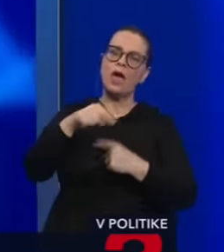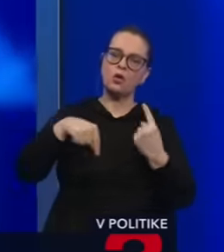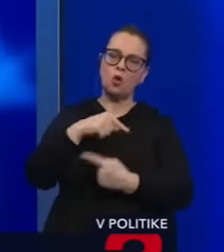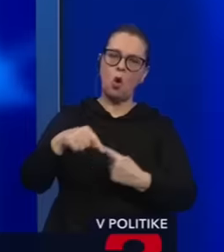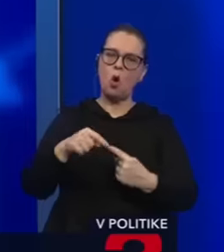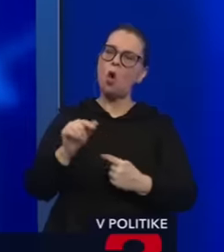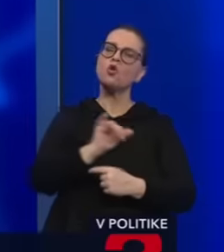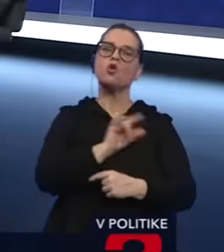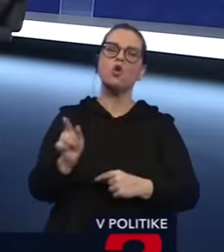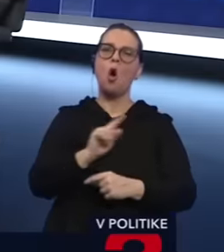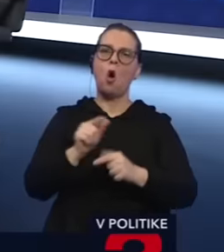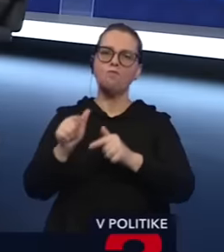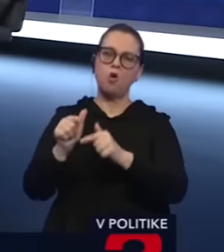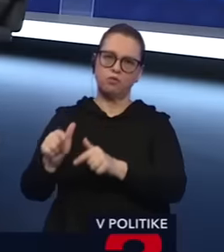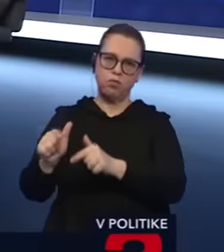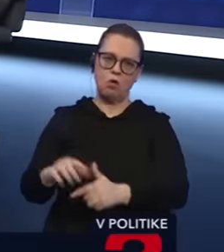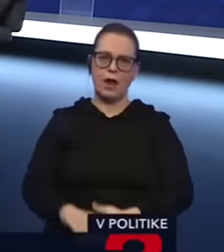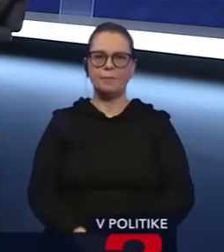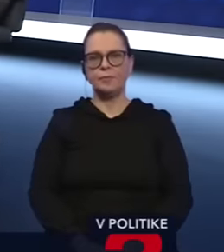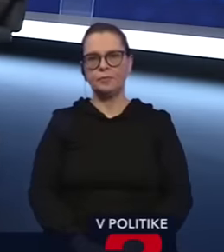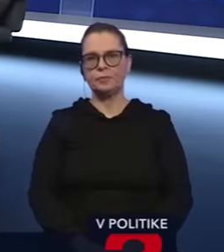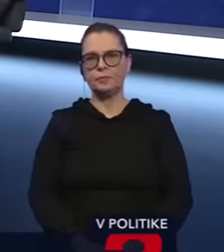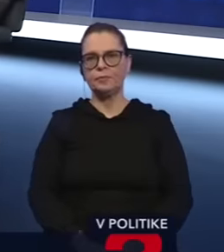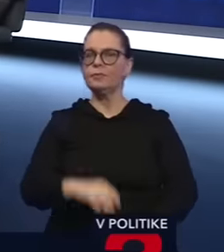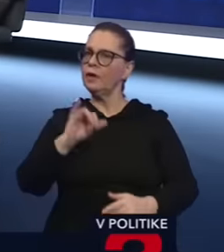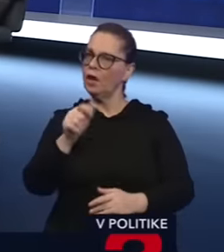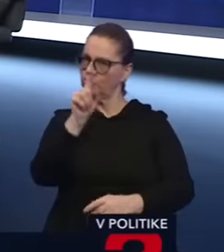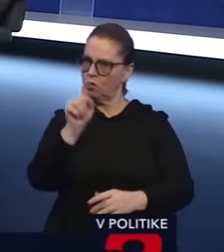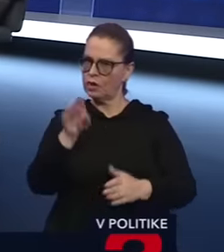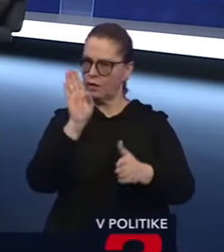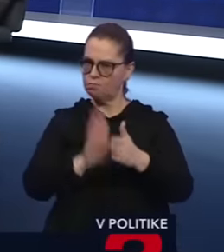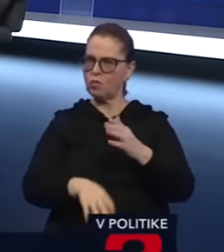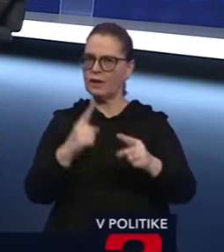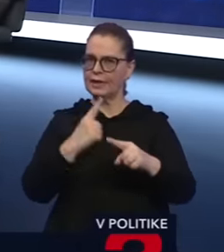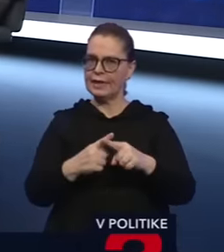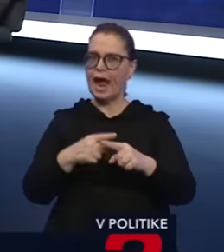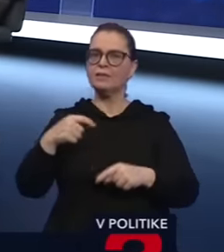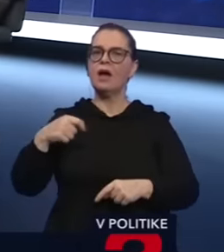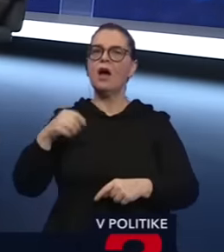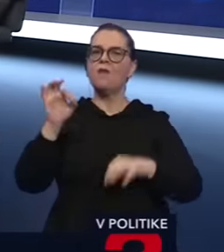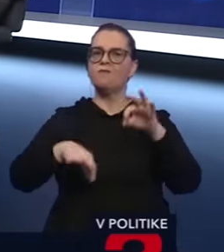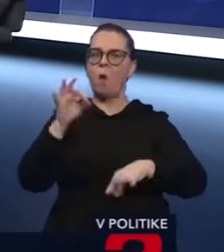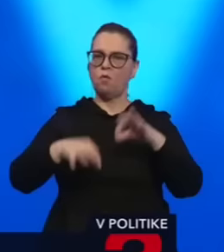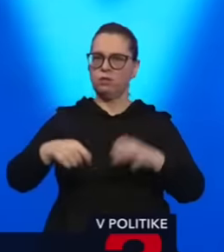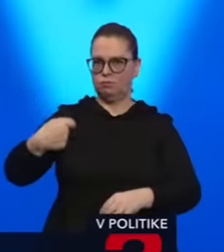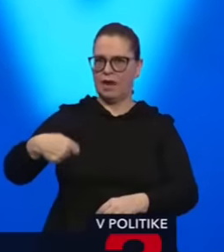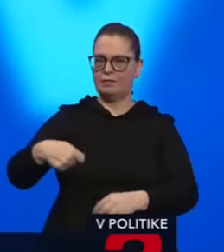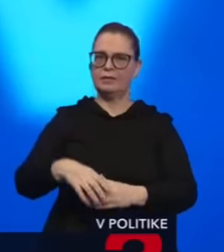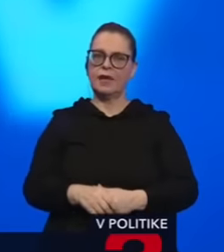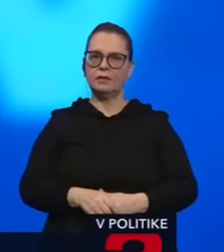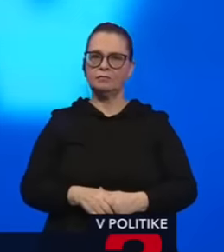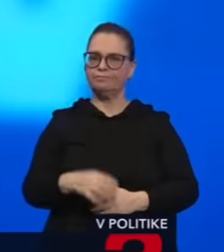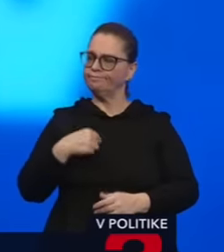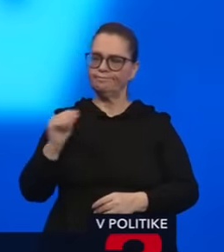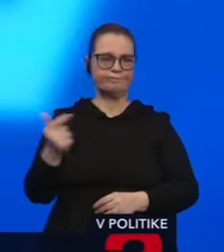dáme. Chcem sa spýtať ešte posledná otázka k prezidentským voľbám pre vás oboch páni. Čo budete